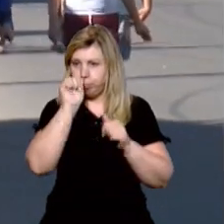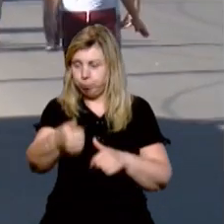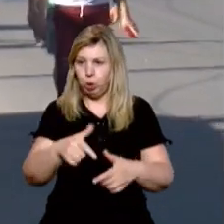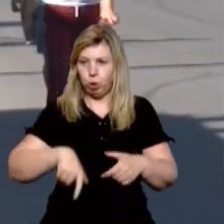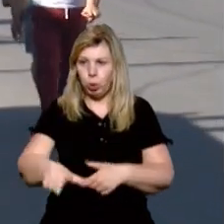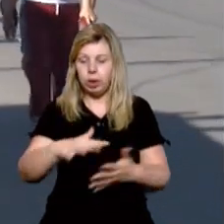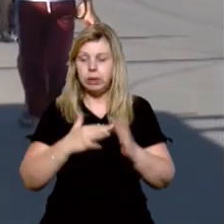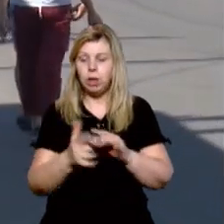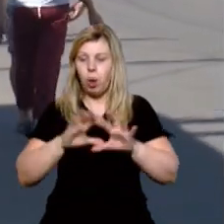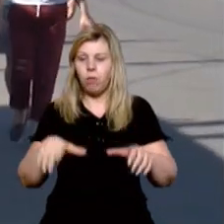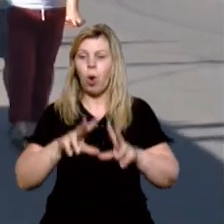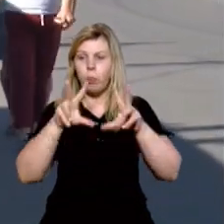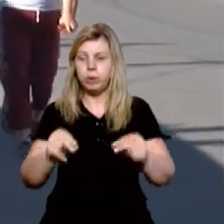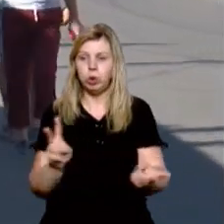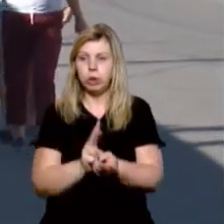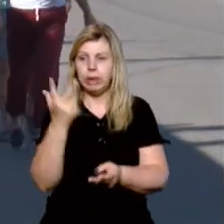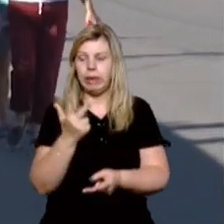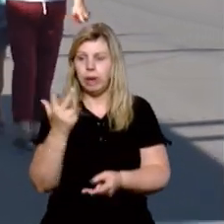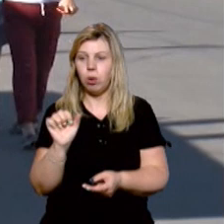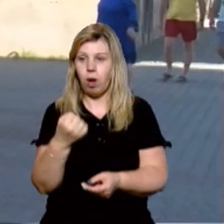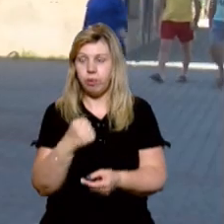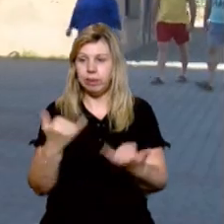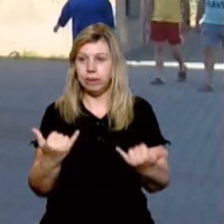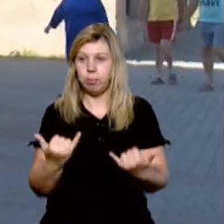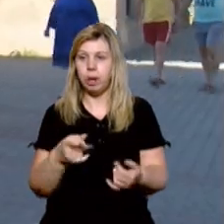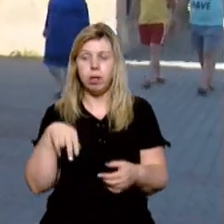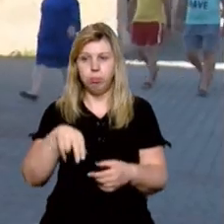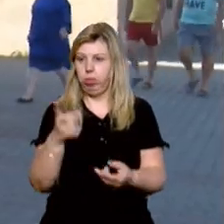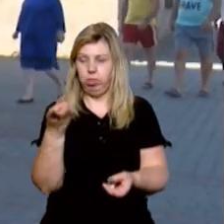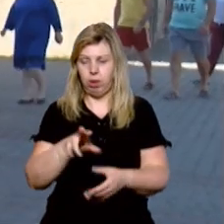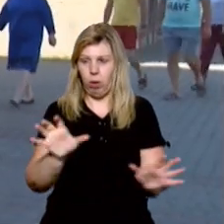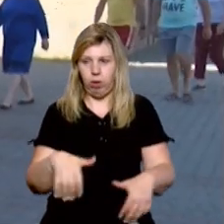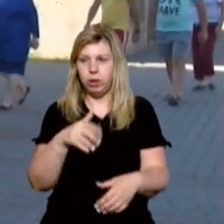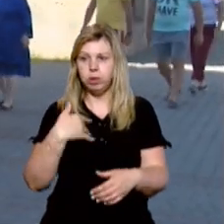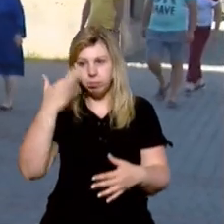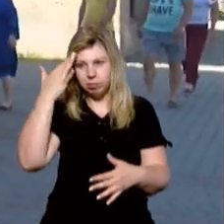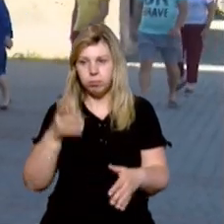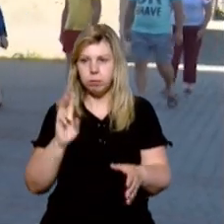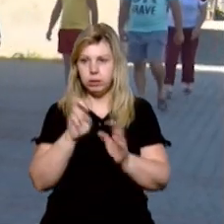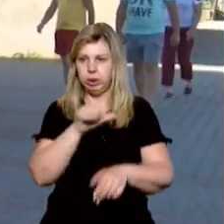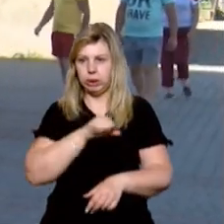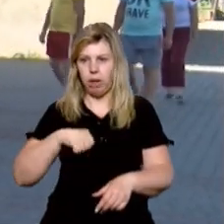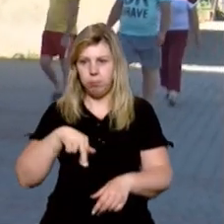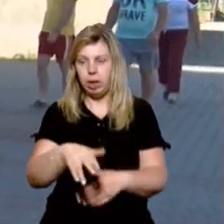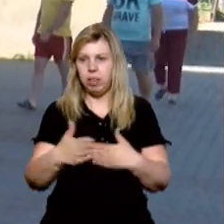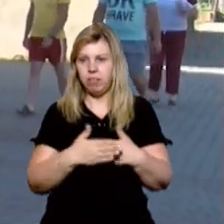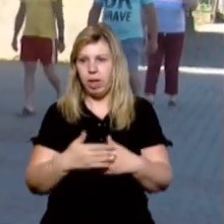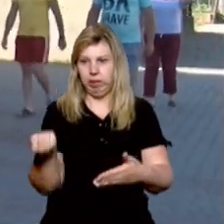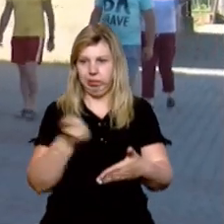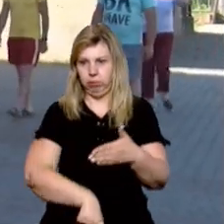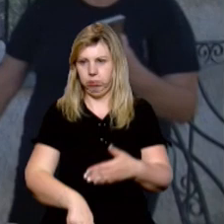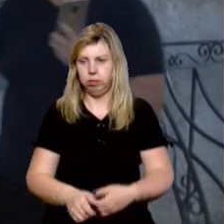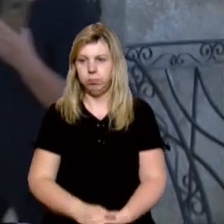сільський голова пообіцяв їм зустрітися 3 серпня. Нині до них не прийшов, тому вони вирушили до сільради. Двері перед ними